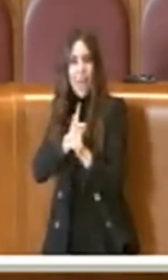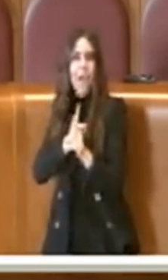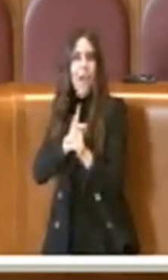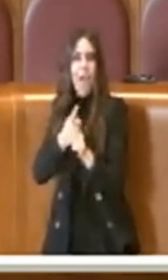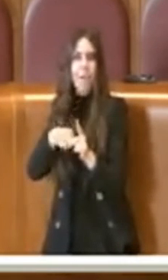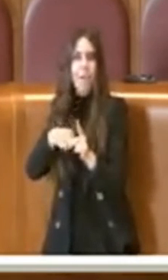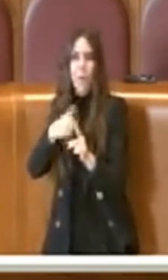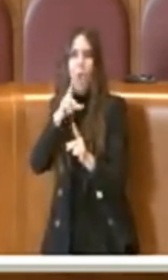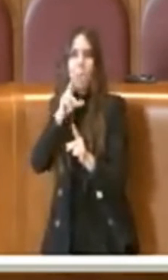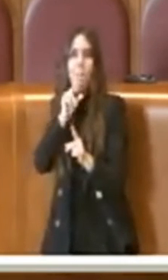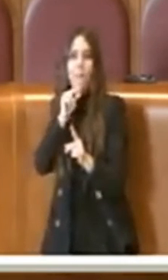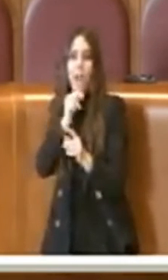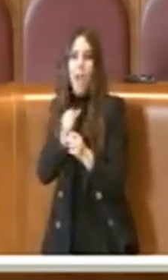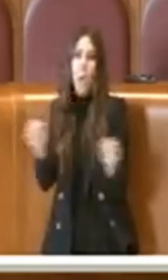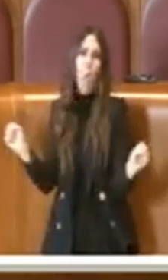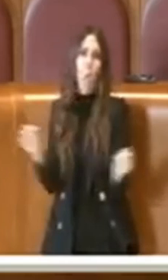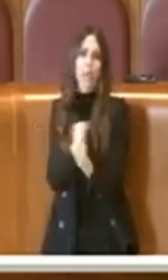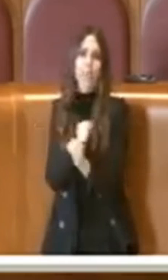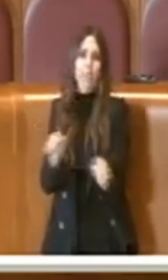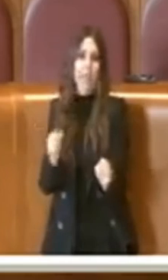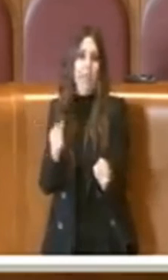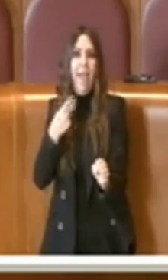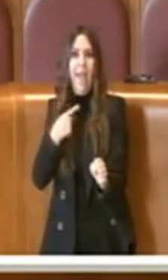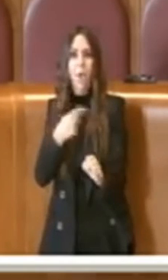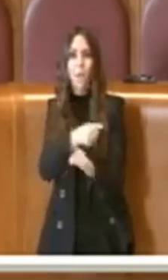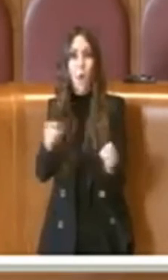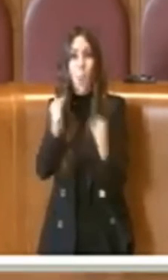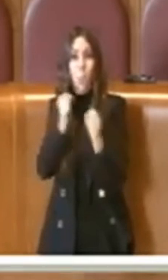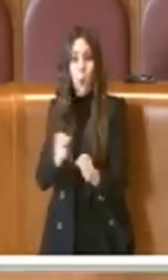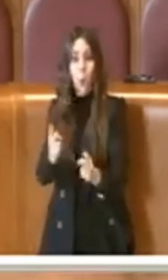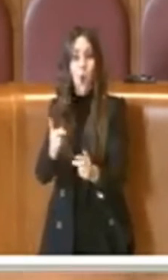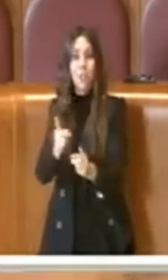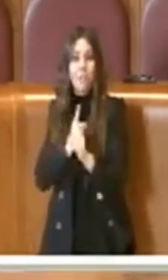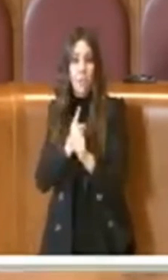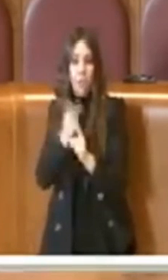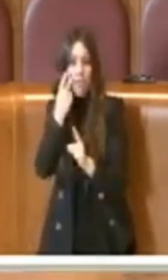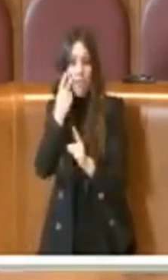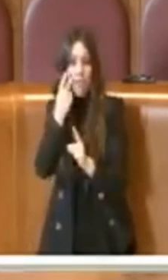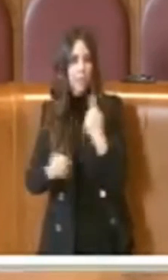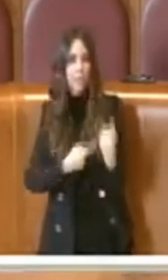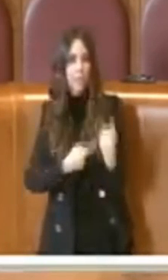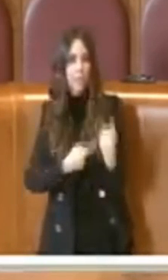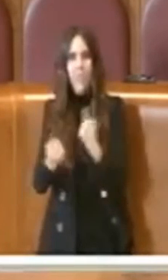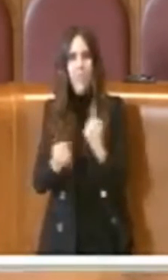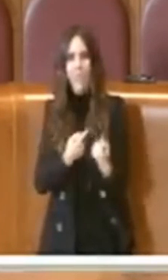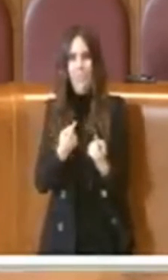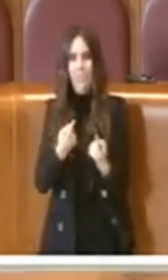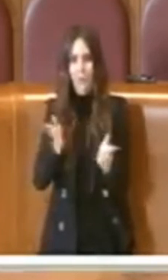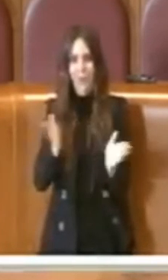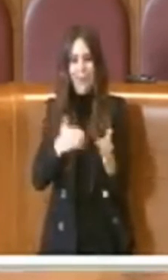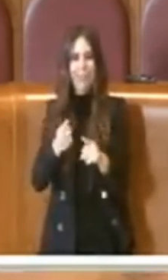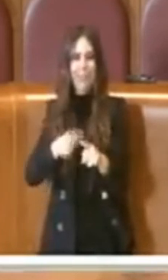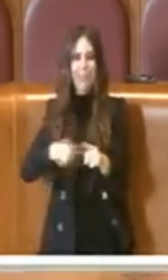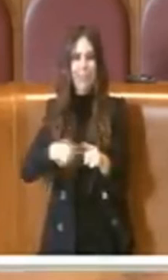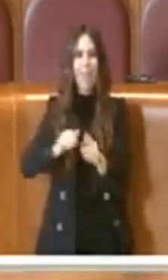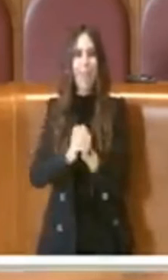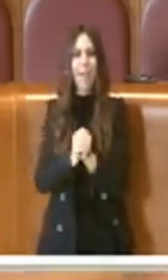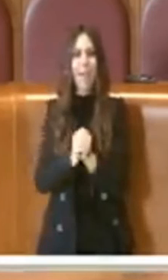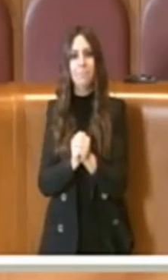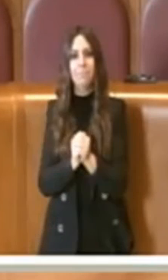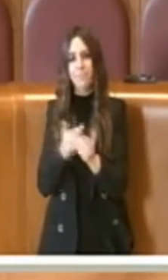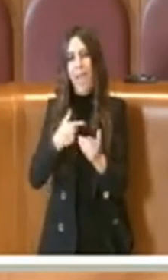nemmeno a parlare. Vedete in che condizioni siamo costretti ad essere qui in Assemblea Capitolina. Ma andiamo avanti.